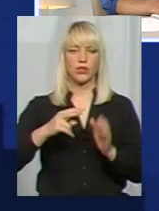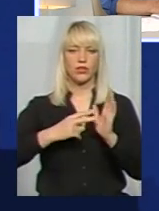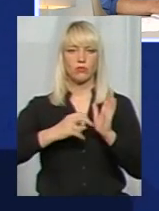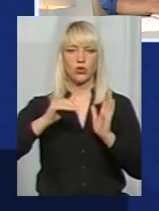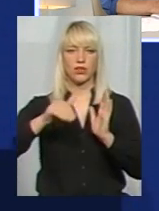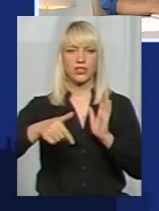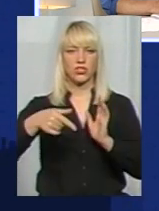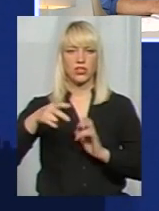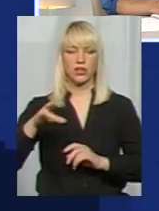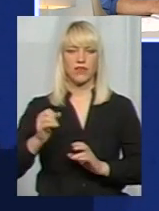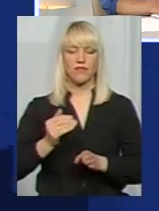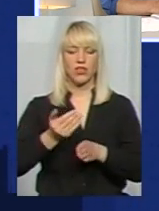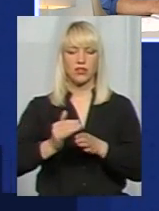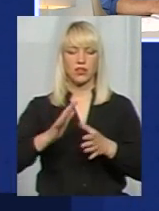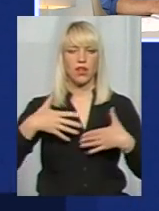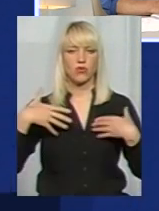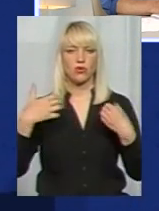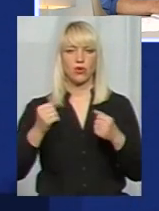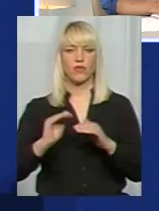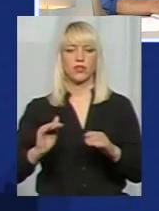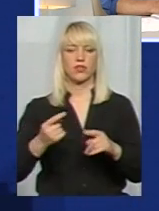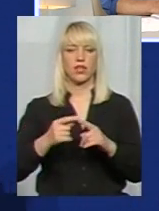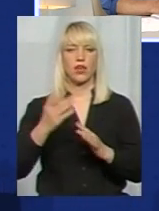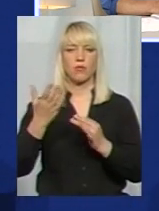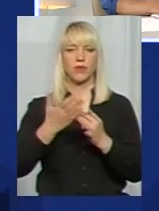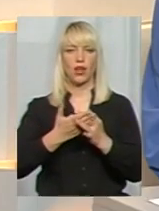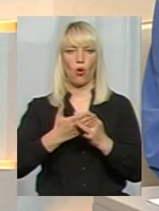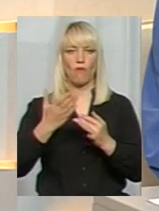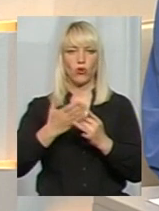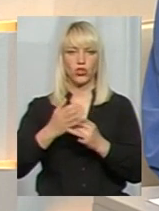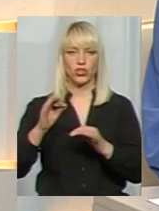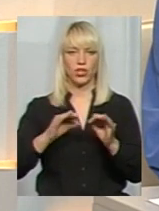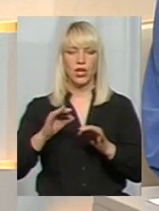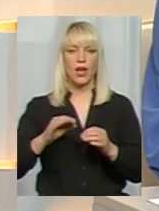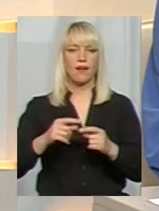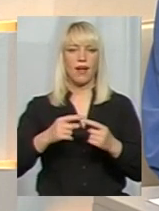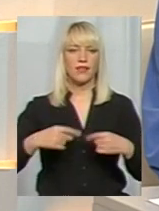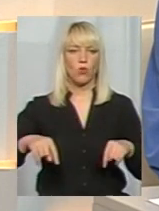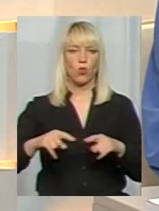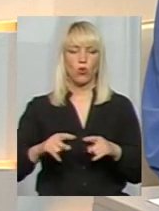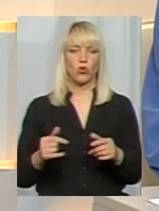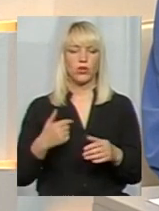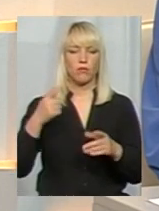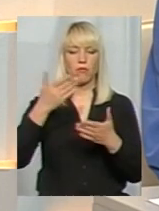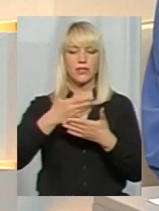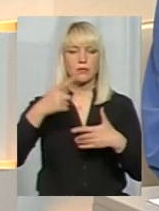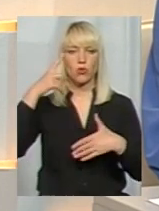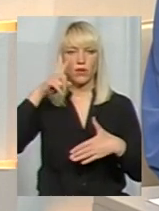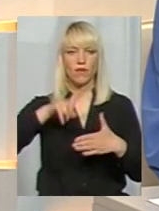виділено на оздоровлення дітей цієї пільгової категорії. І ми сподіваємося, що залучивши